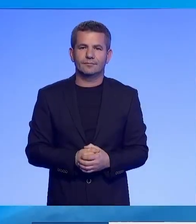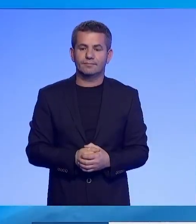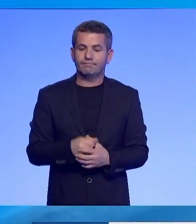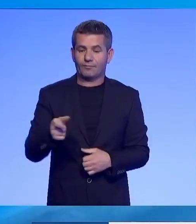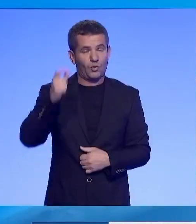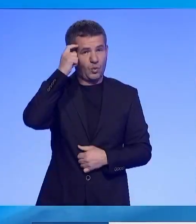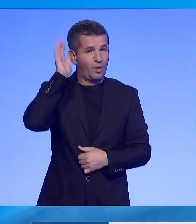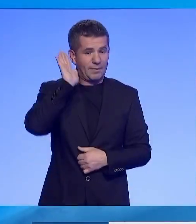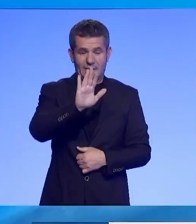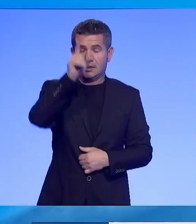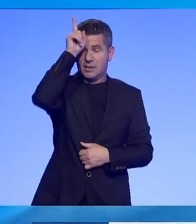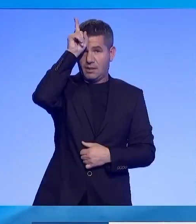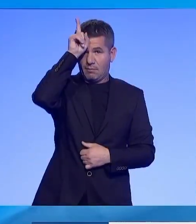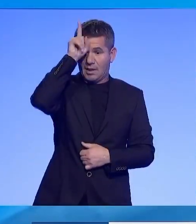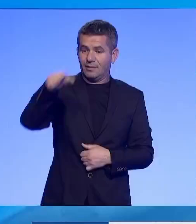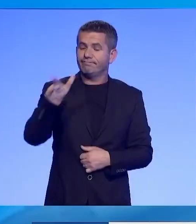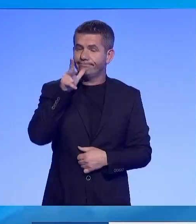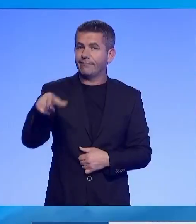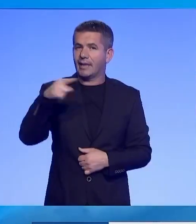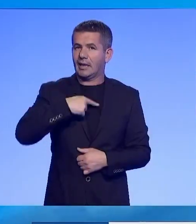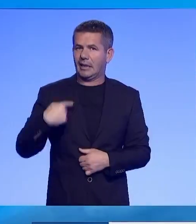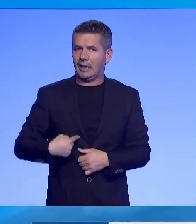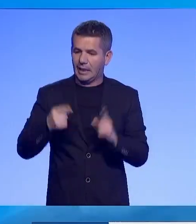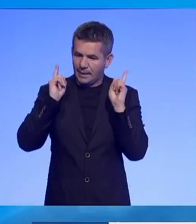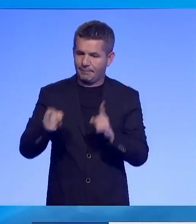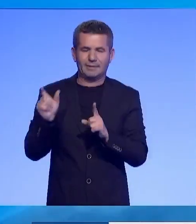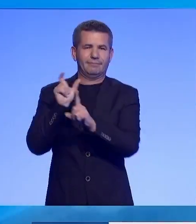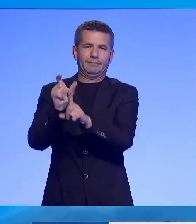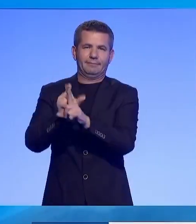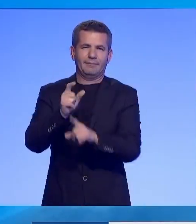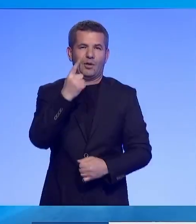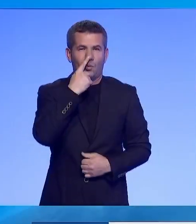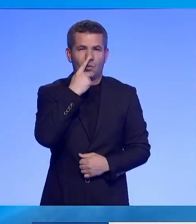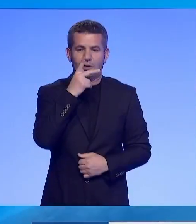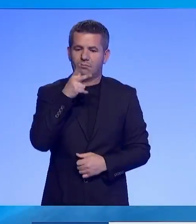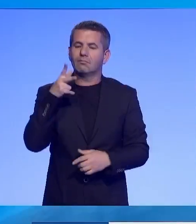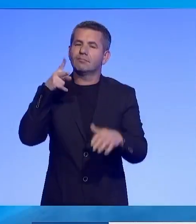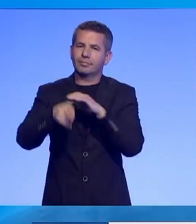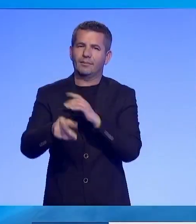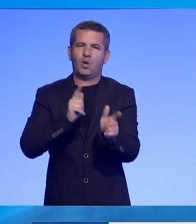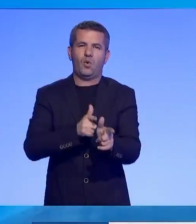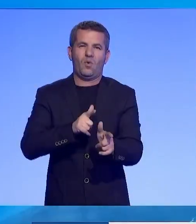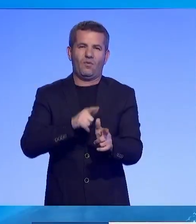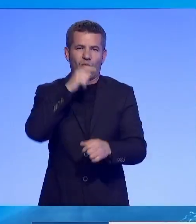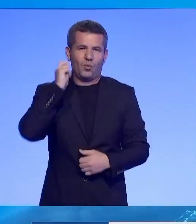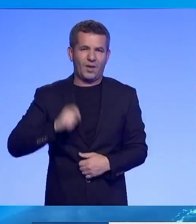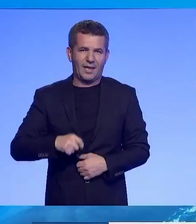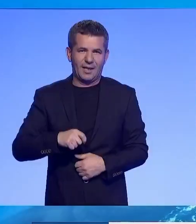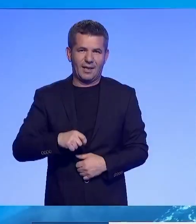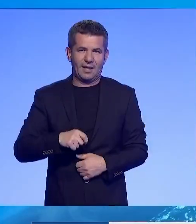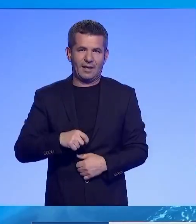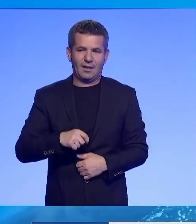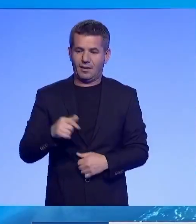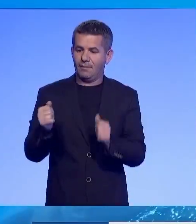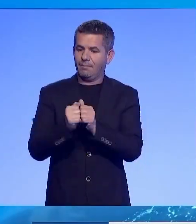Kancelari Gjerman, Olaf Scholz, i ka kërkuar Kines që të përdor në dikimin e saj në Rusi për të ndalua e luftën në Ukrajinë gjatë bisedimeve me presidentin Gji